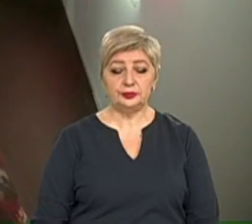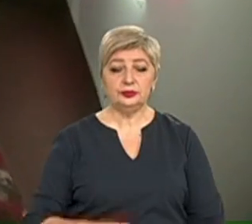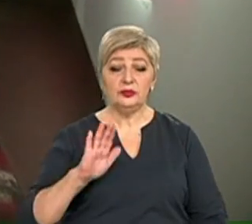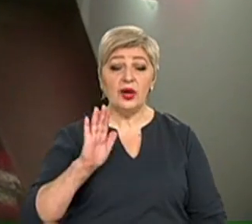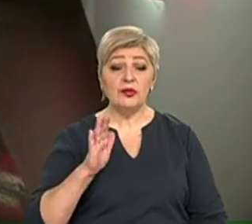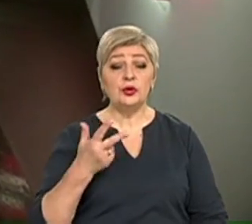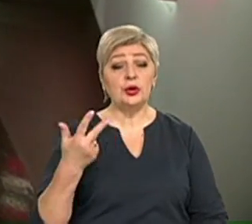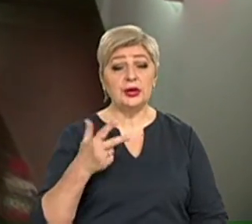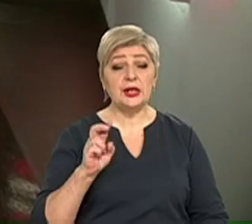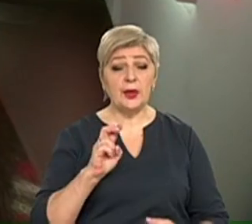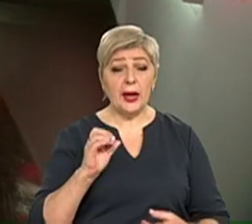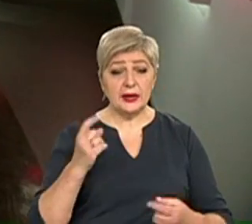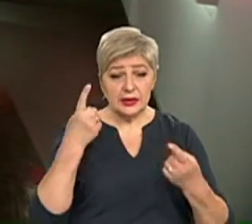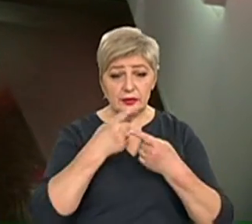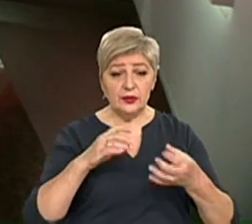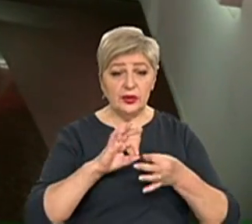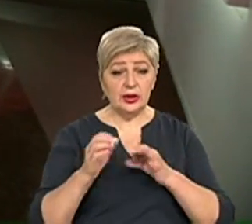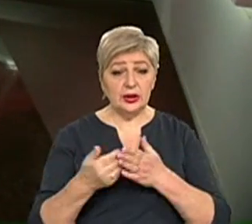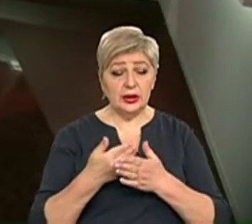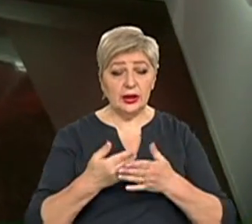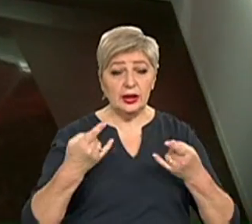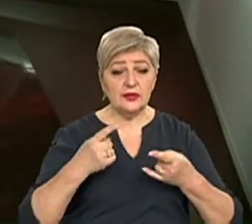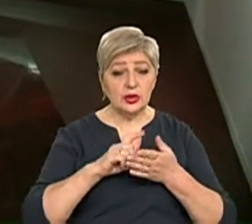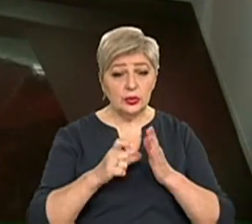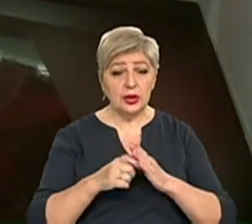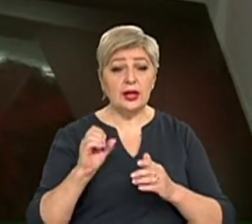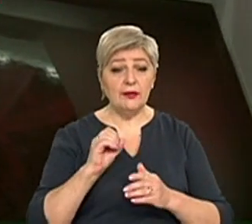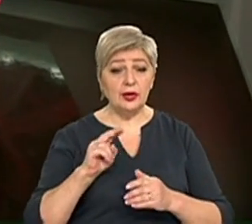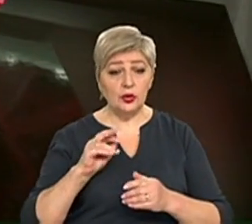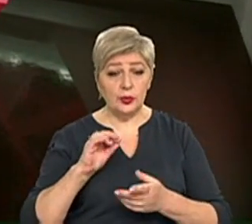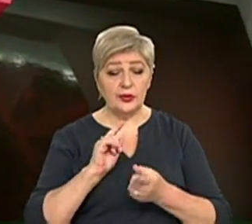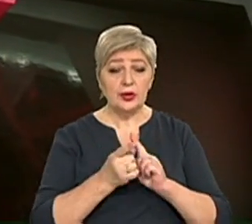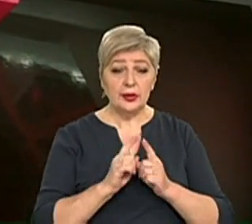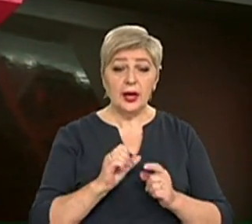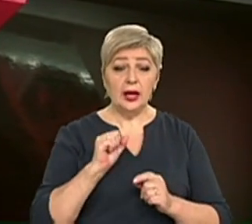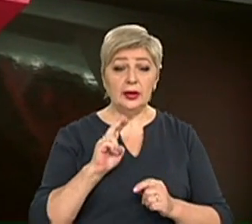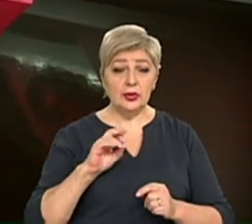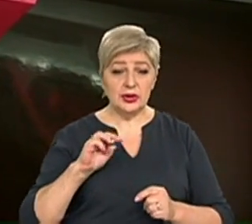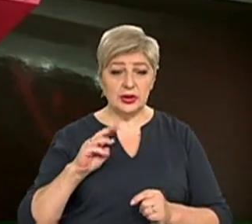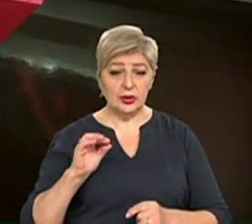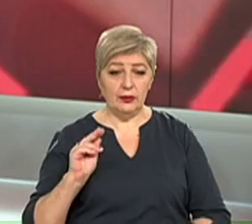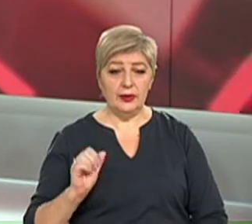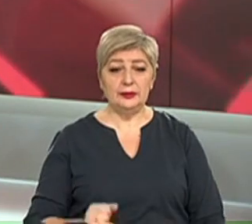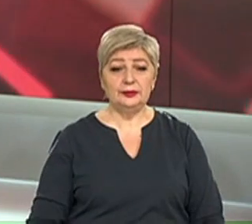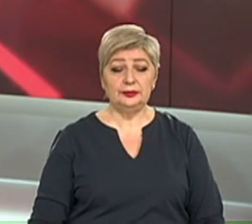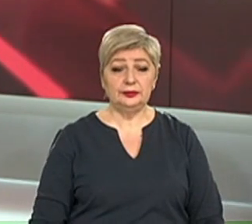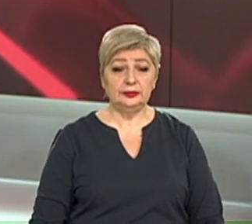Вівторок, третє березня в ефірі Деталі у студії Евген Коптів. Мовою жестів випуск перекладає Ганна Костікова.